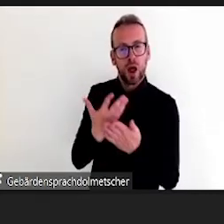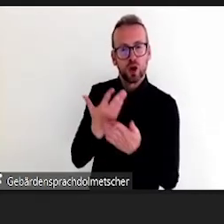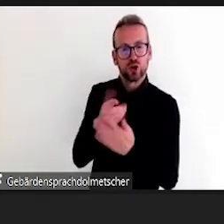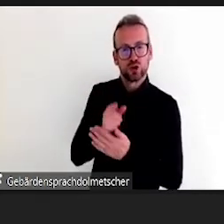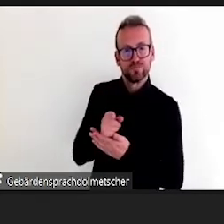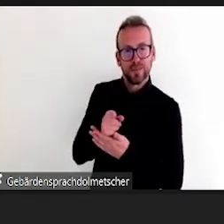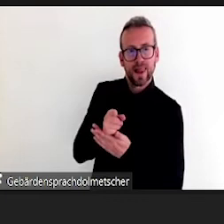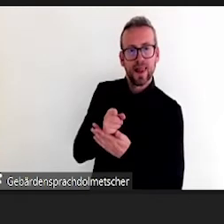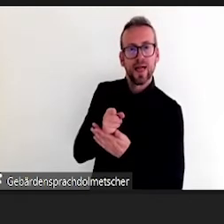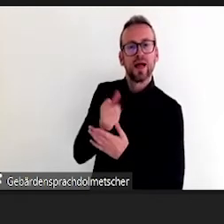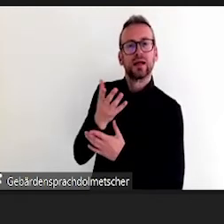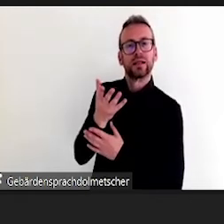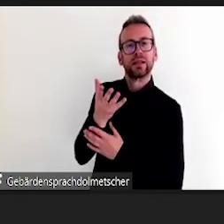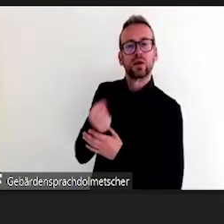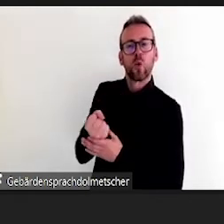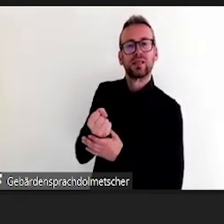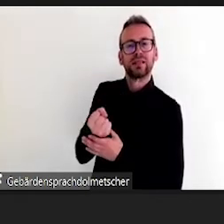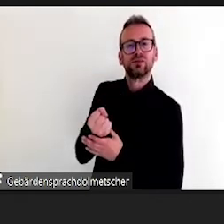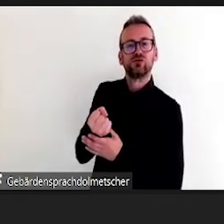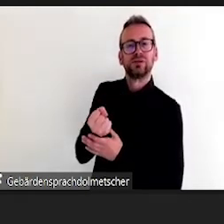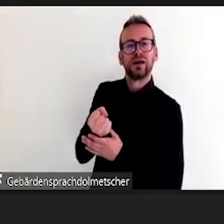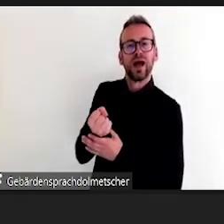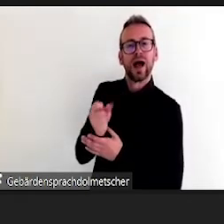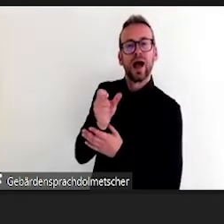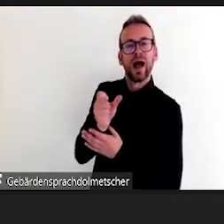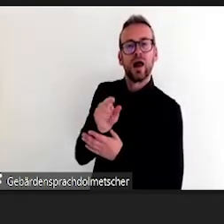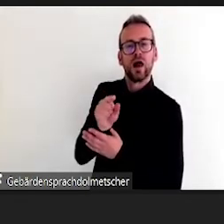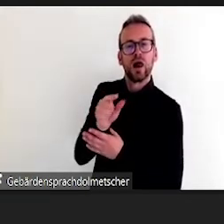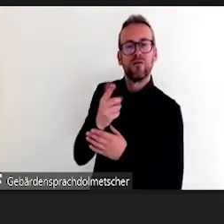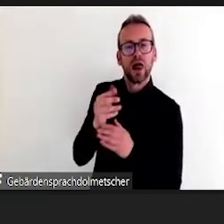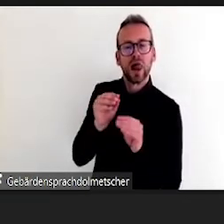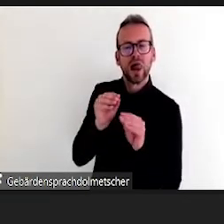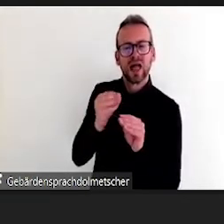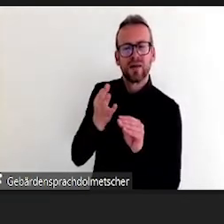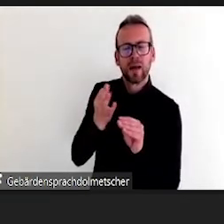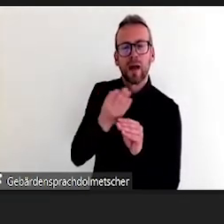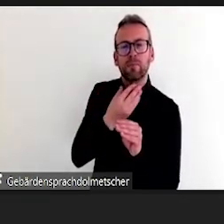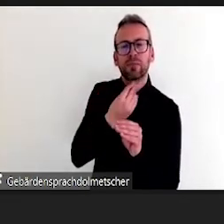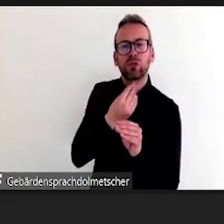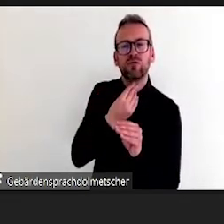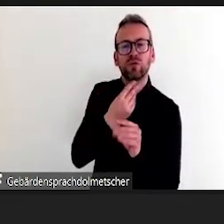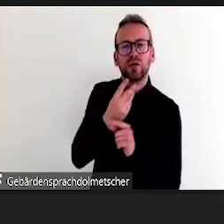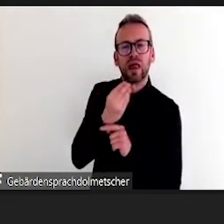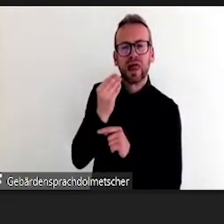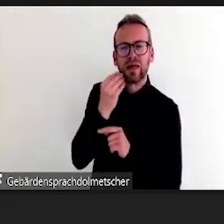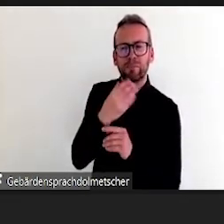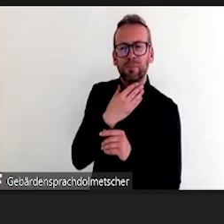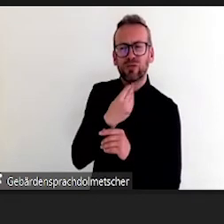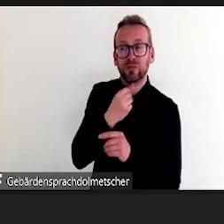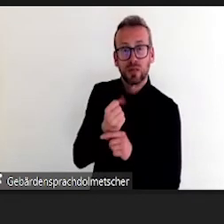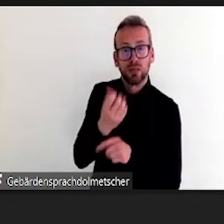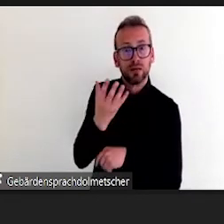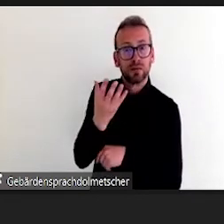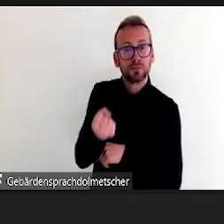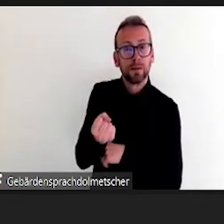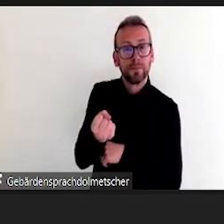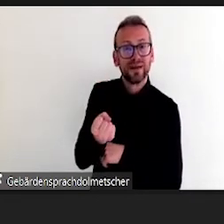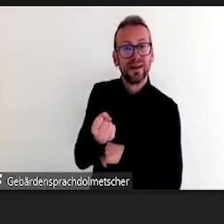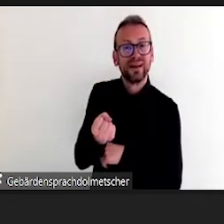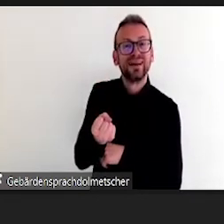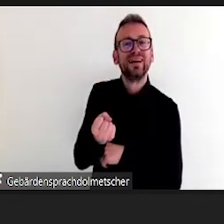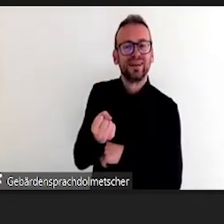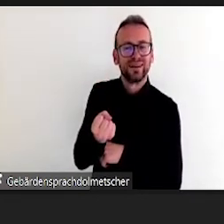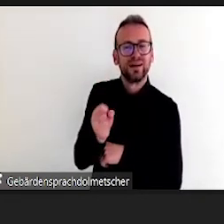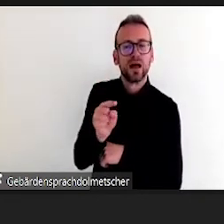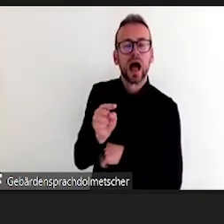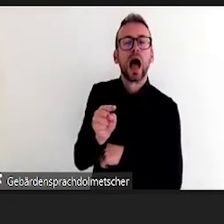-Management. Wie gesagt, das kennen wir eigentlich eher aus dem Lehramt, aus der Schule. Aber letztlich ist, glaube ich, das auch etwas, was jeder